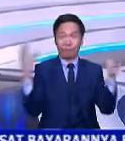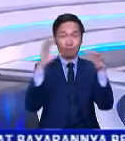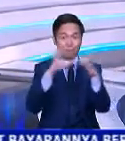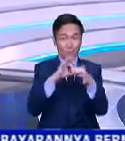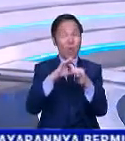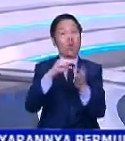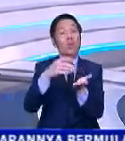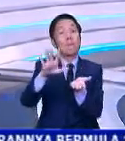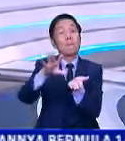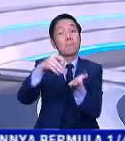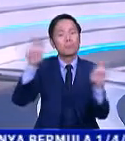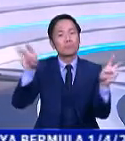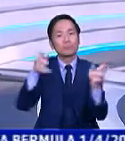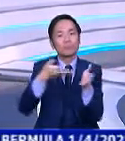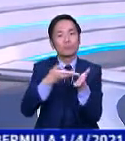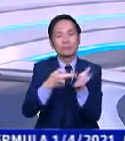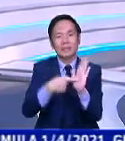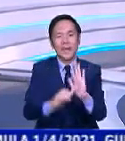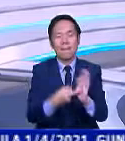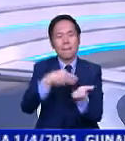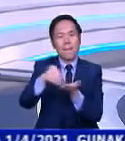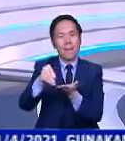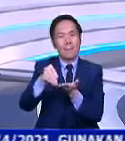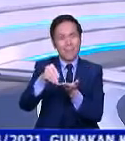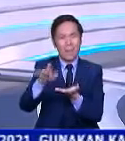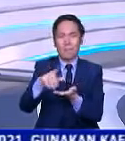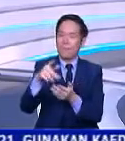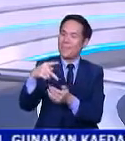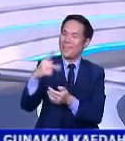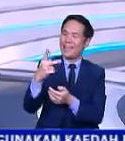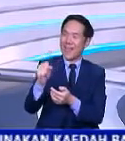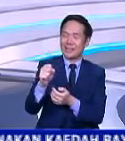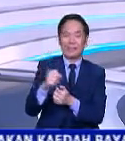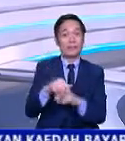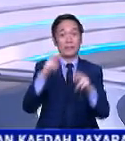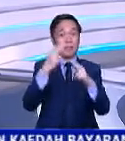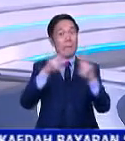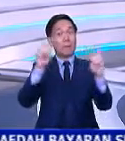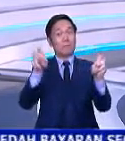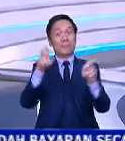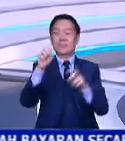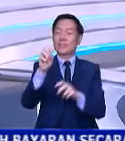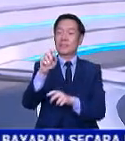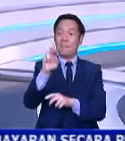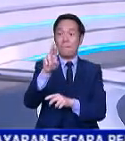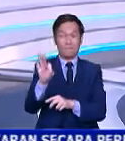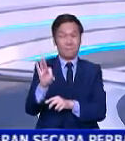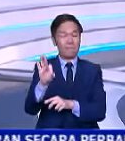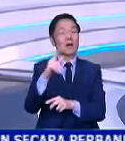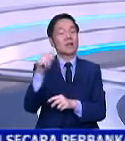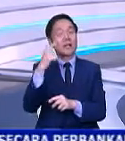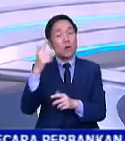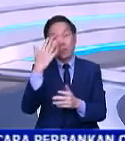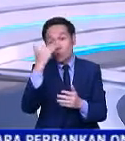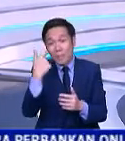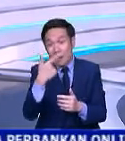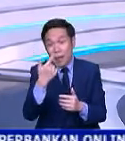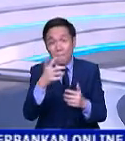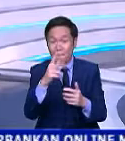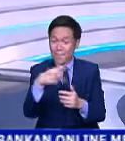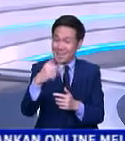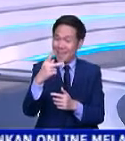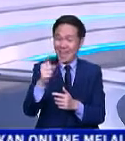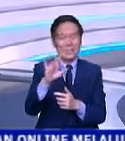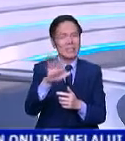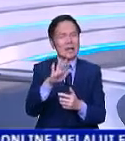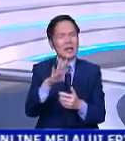Pembiayaan Pengukuhan PKS atau SMERF. Kemudahan itu ditawarkan kepada PKS yang berdepan masalah keuangan, serta sektor